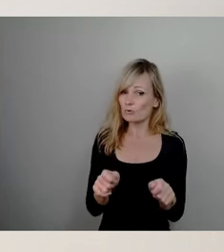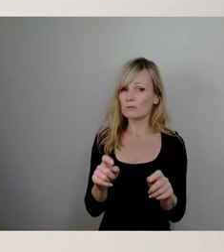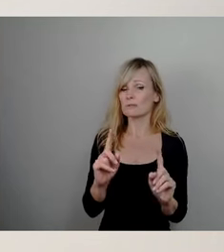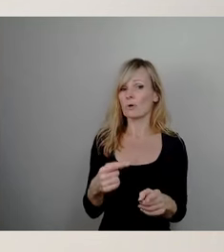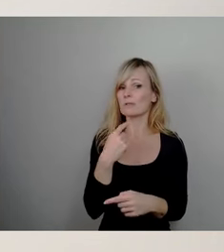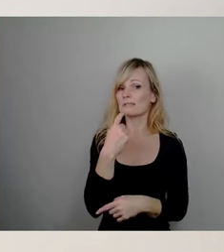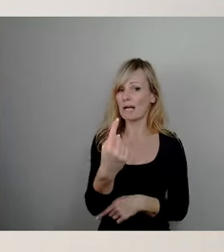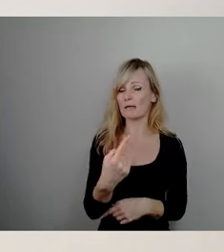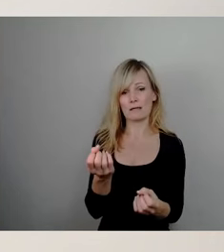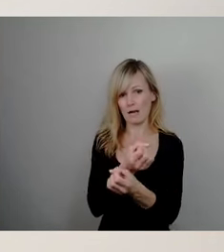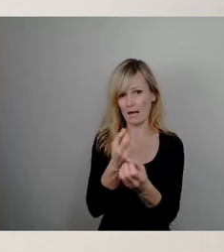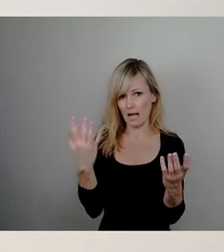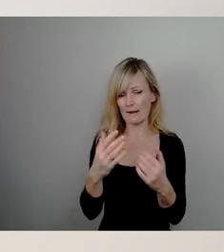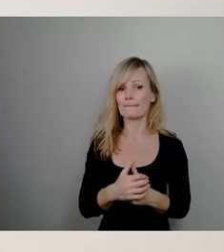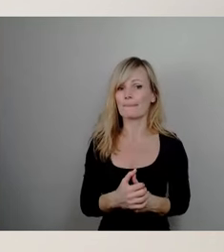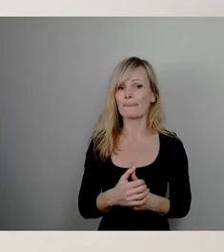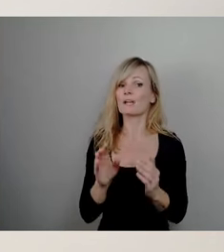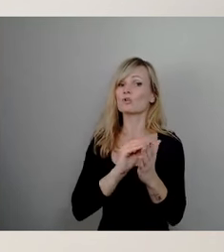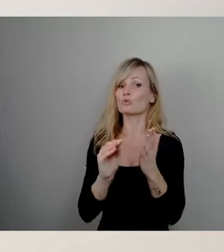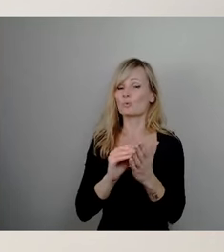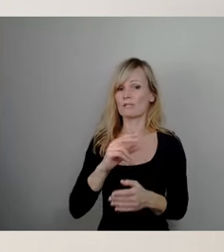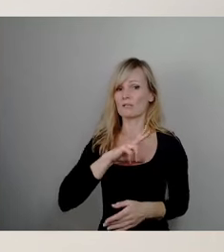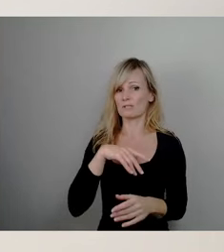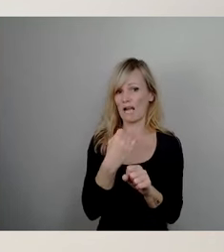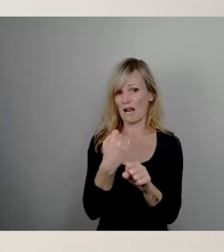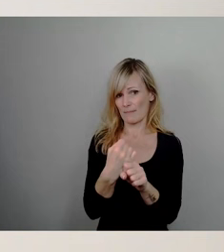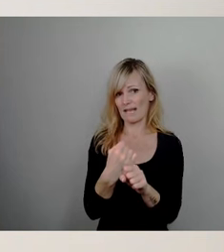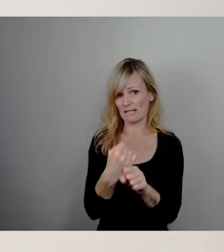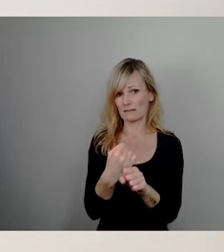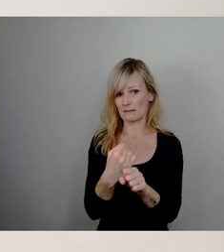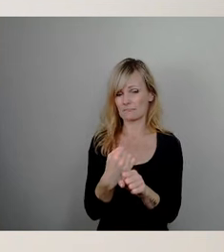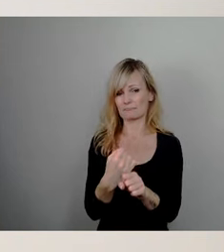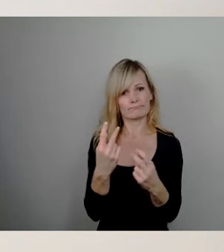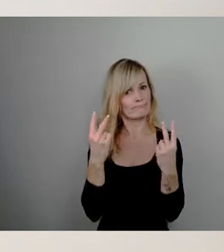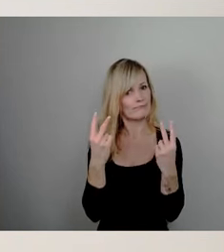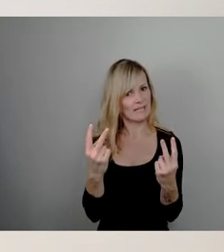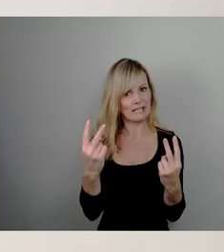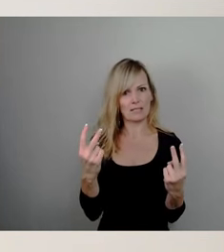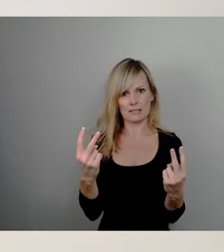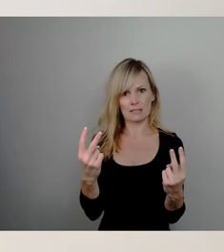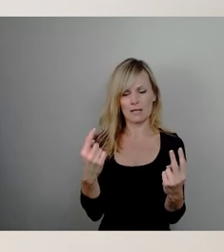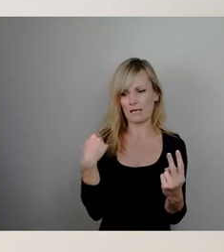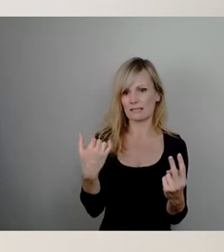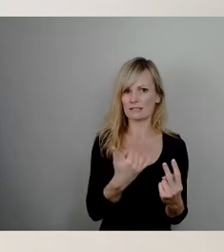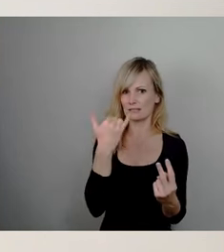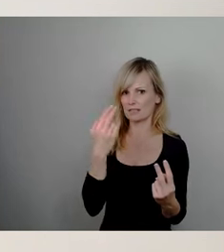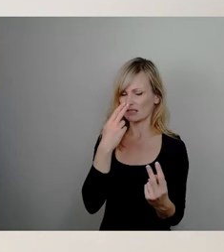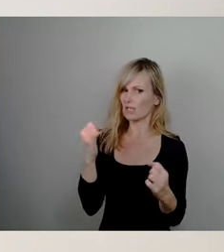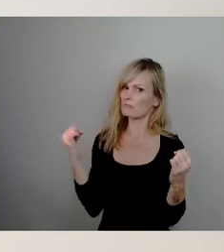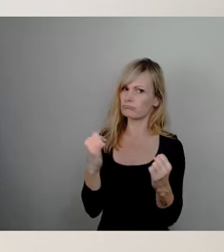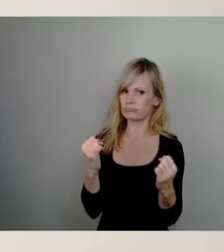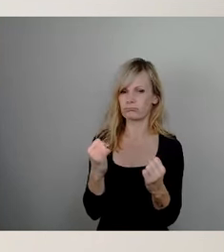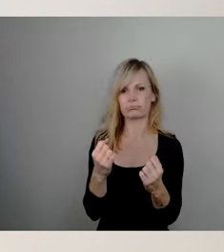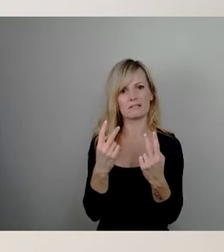noch mal ganz deutlich sagen, Schulsozialarbeit ist eine ganz wesentliche Säule in den letzten Jahren geworden, was die